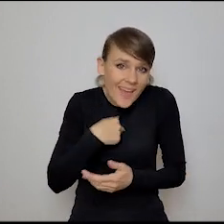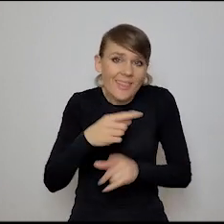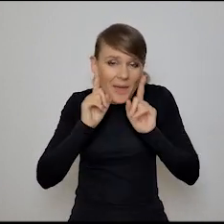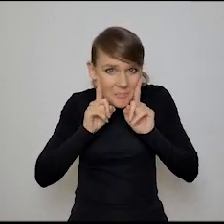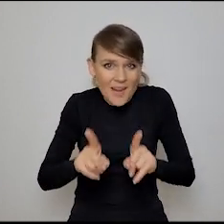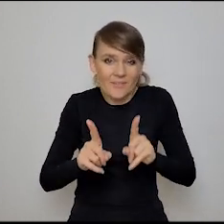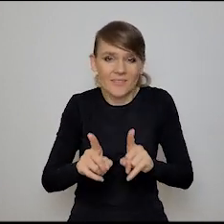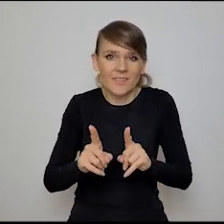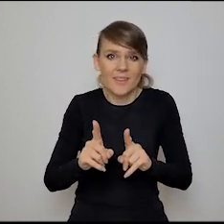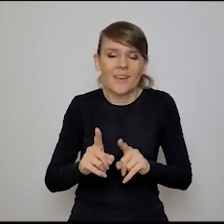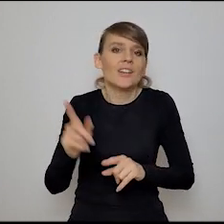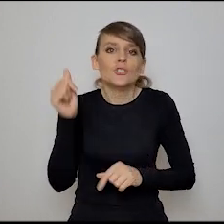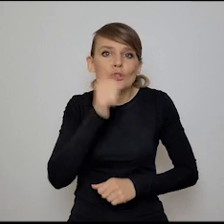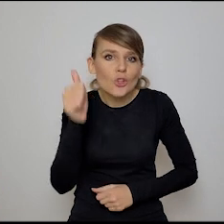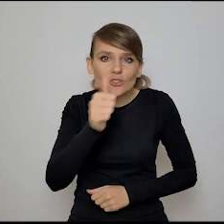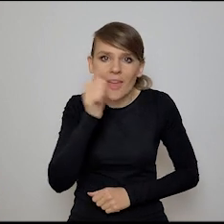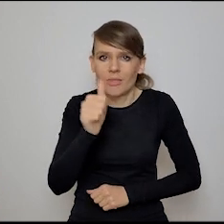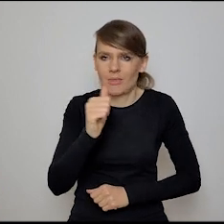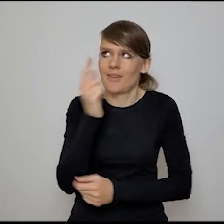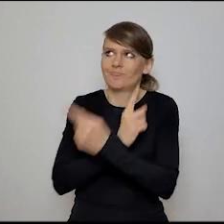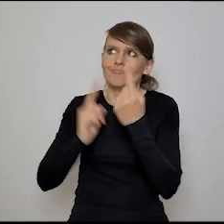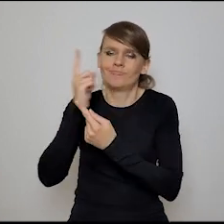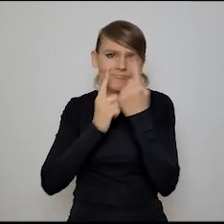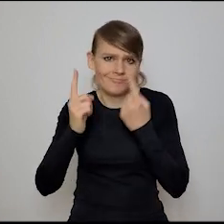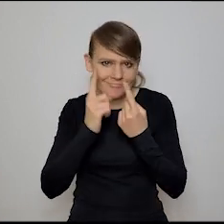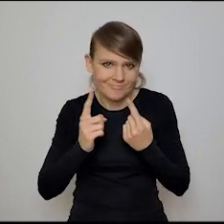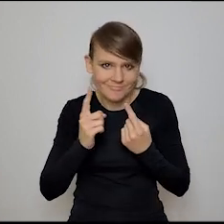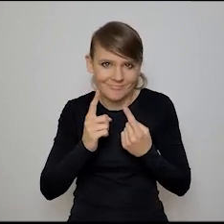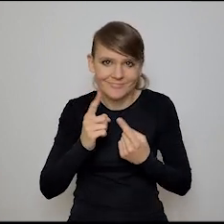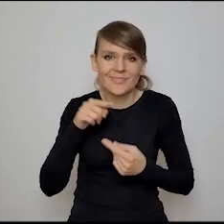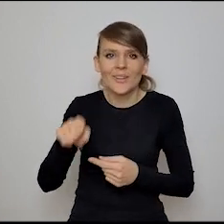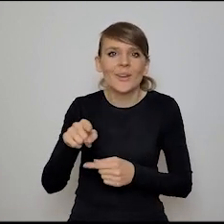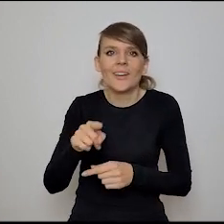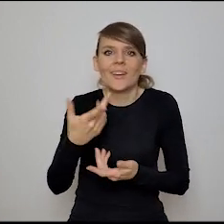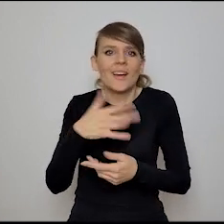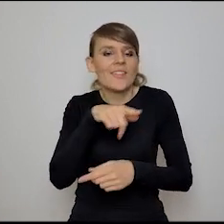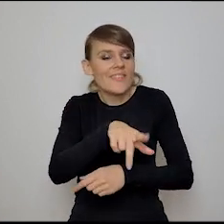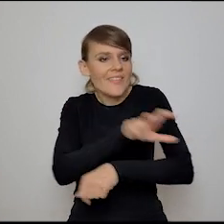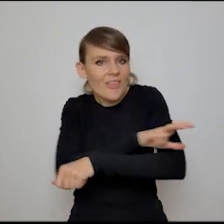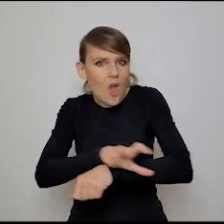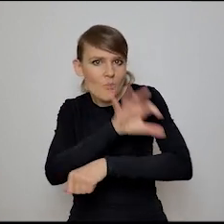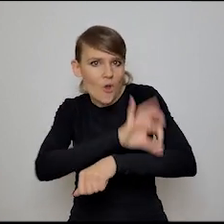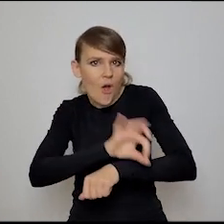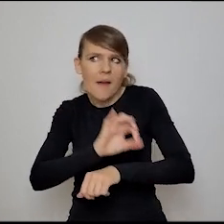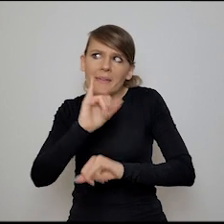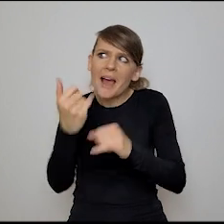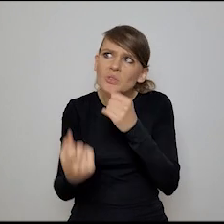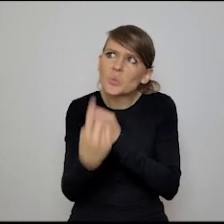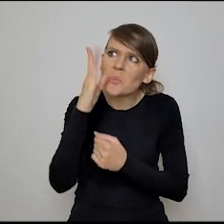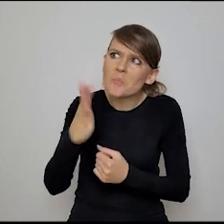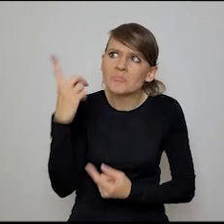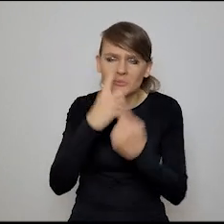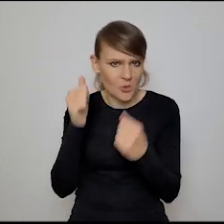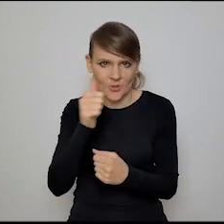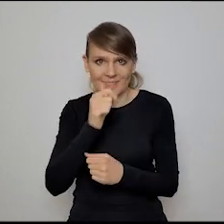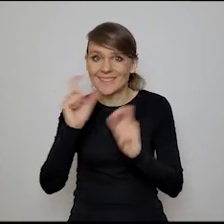naprawdę codziennie rozważam gdzieś tam konsekwencje projektowanych technologii. I